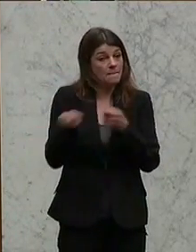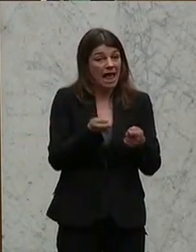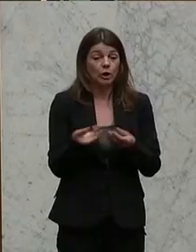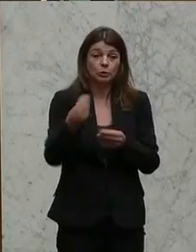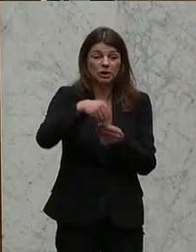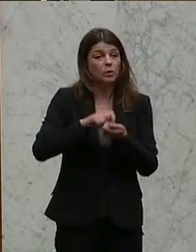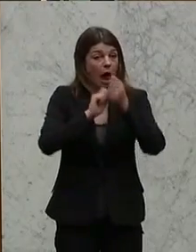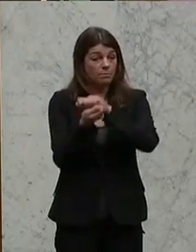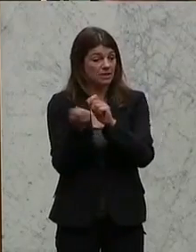Progression zu bewegen.